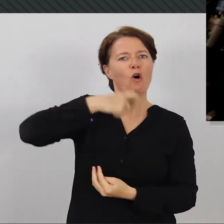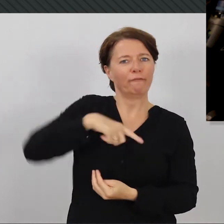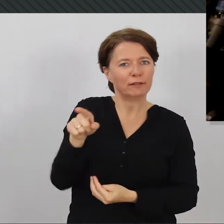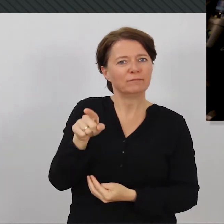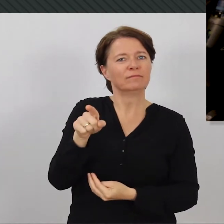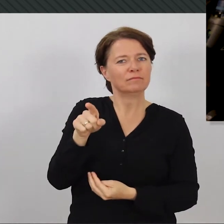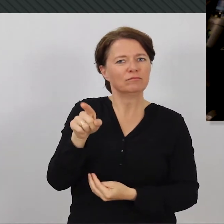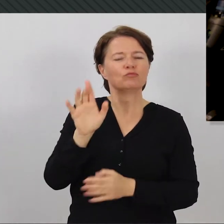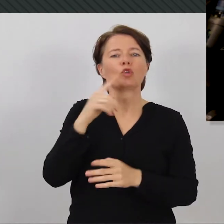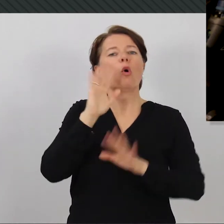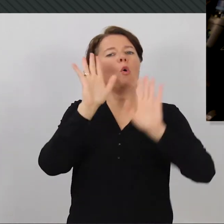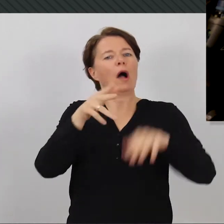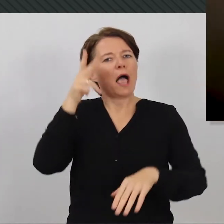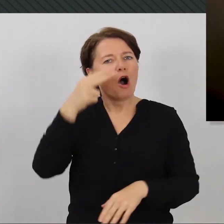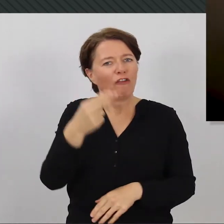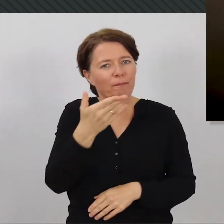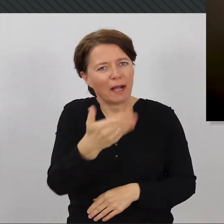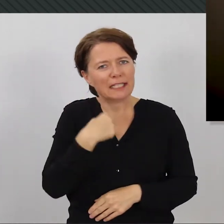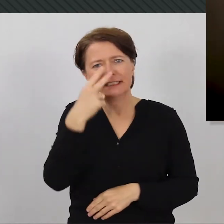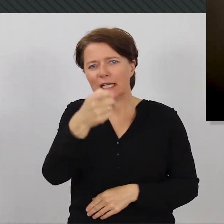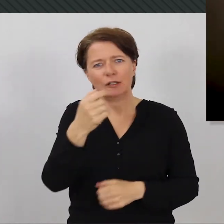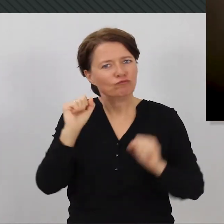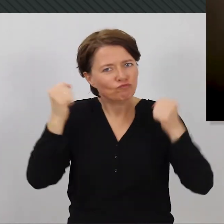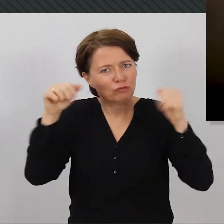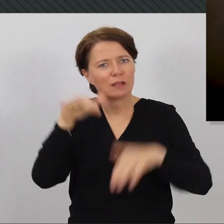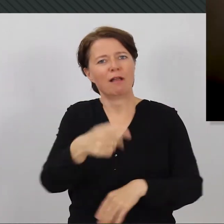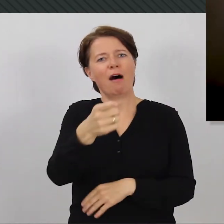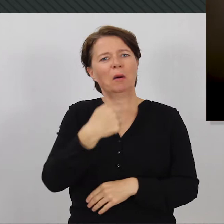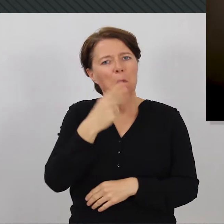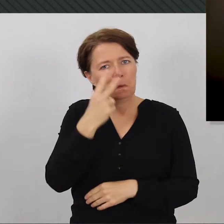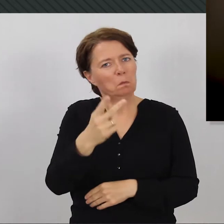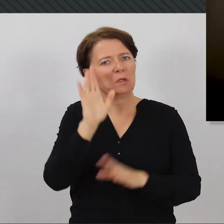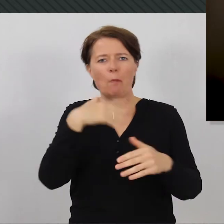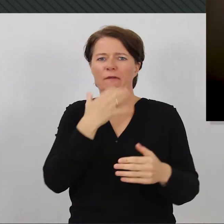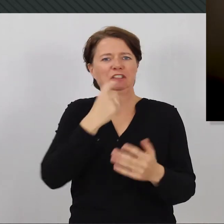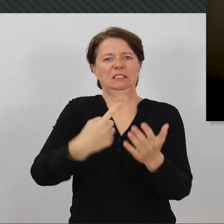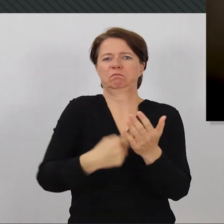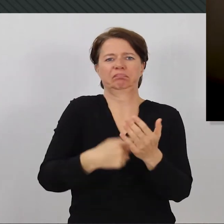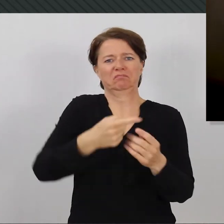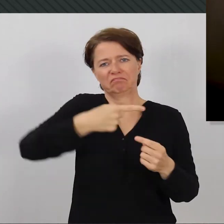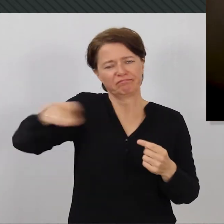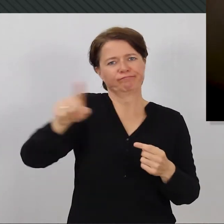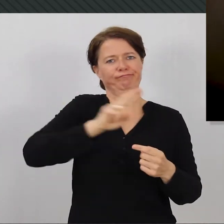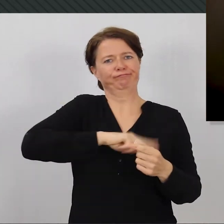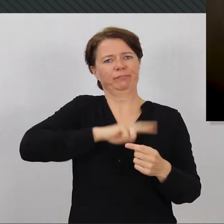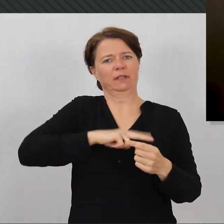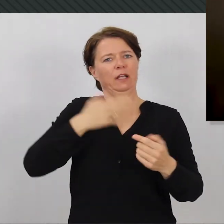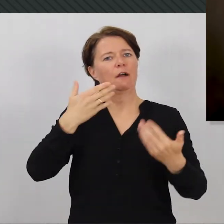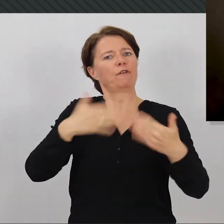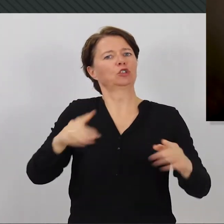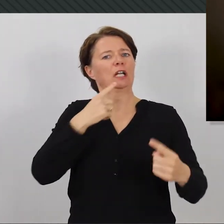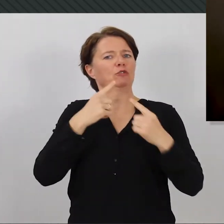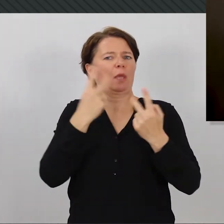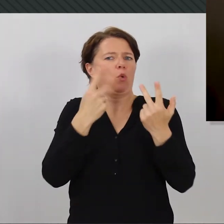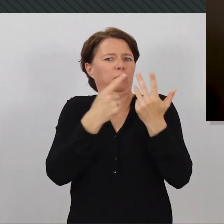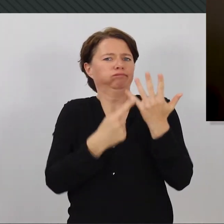Also mir ist das immer so entgegnet, dass man, oder begegnet, dass man gesagt hat, Herr Hofmann, wir sehen Sie, Sie engagieren sich sehr, Sie geben sich sehr Mühe. Und deswegen wollen wir Sie jetzt auch gar nicht weiter behelligen